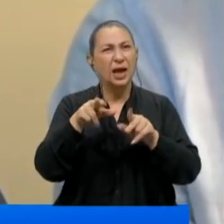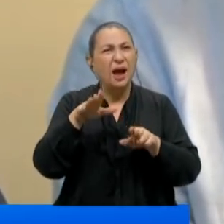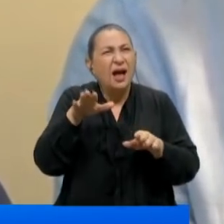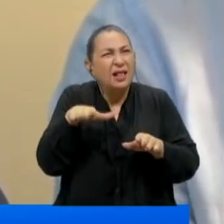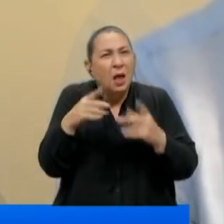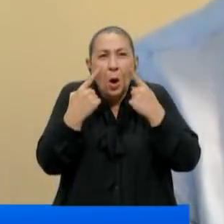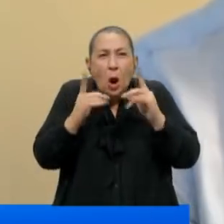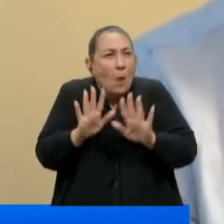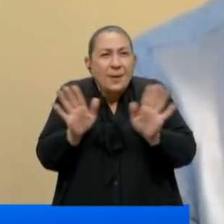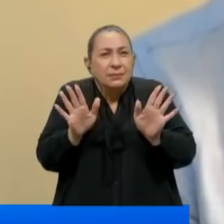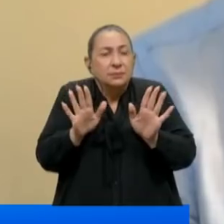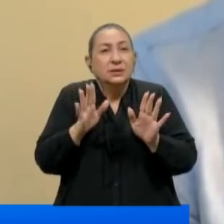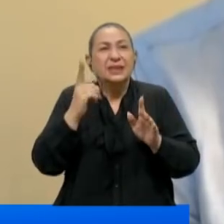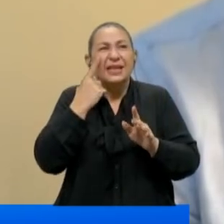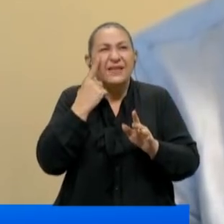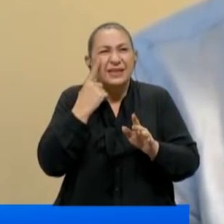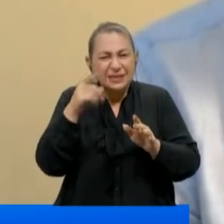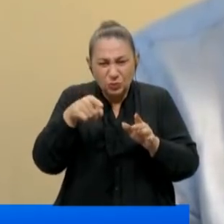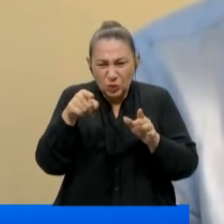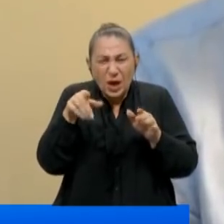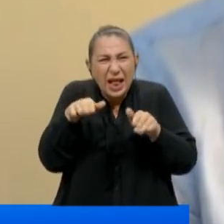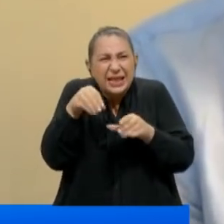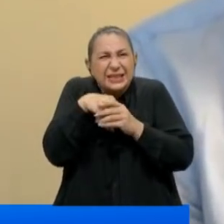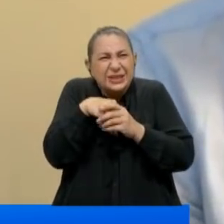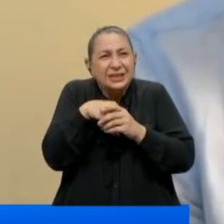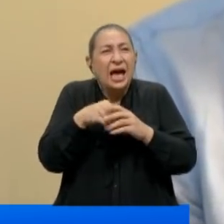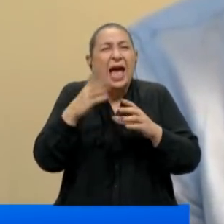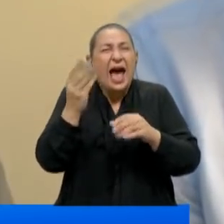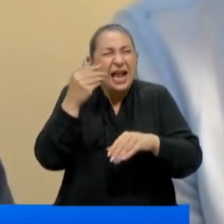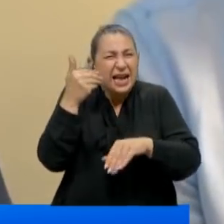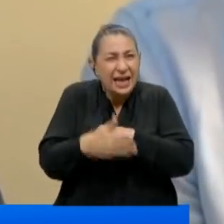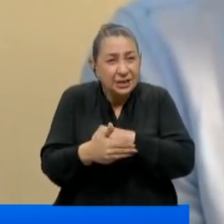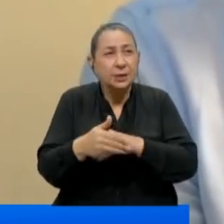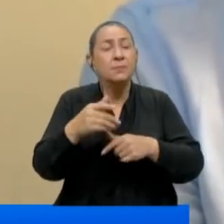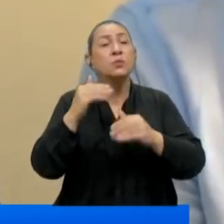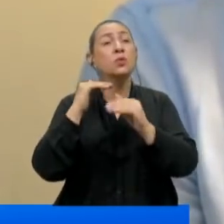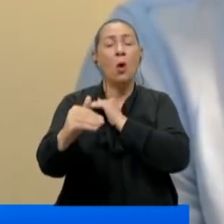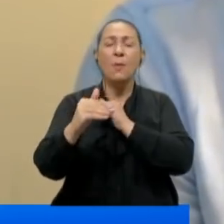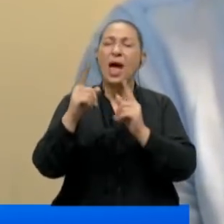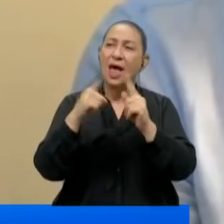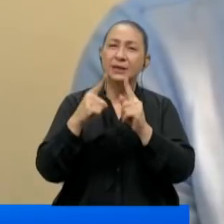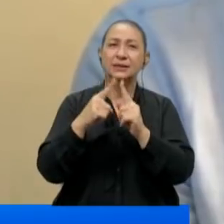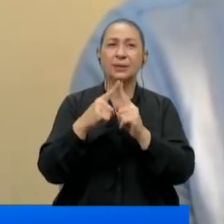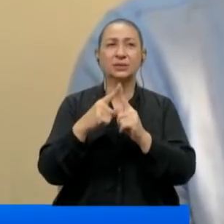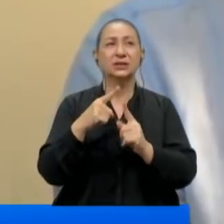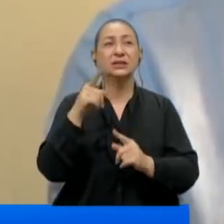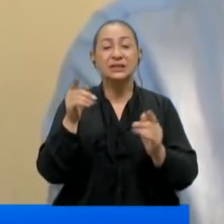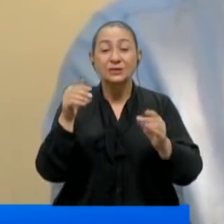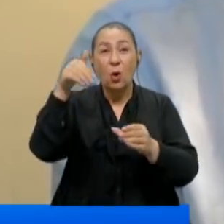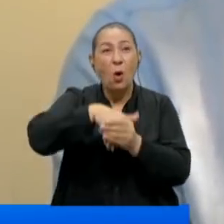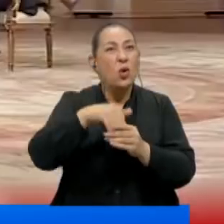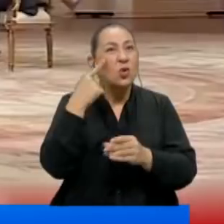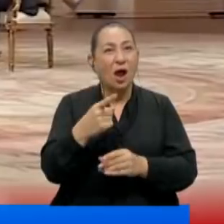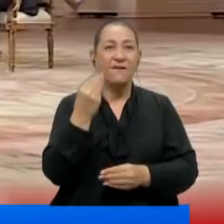aciz görmedim. Devleti içine düşürdüğüm bu aciz için er geç. Millete bunun hesabını da sandıkta